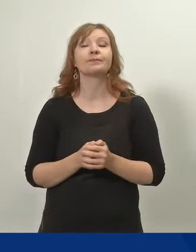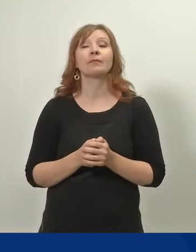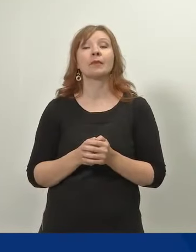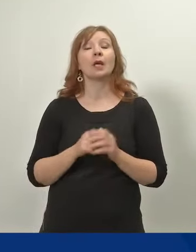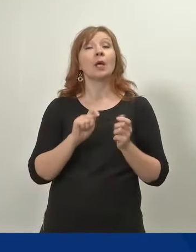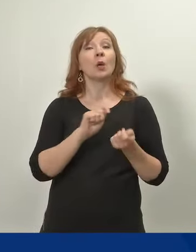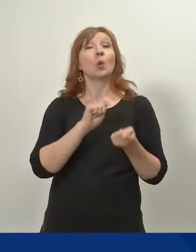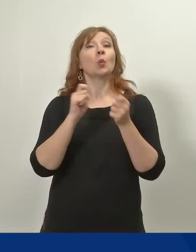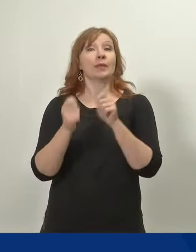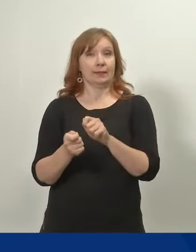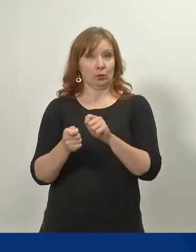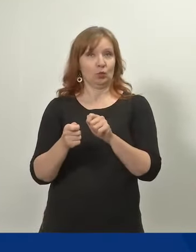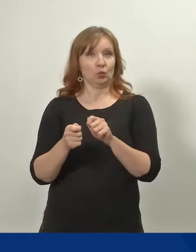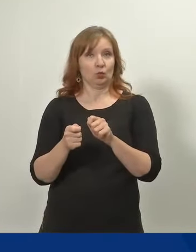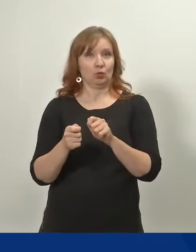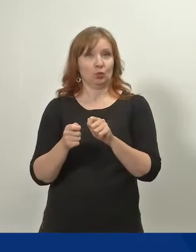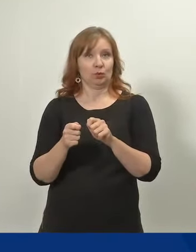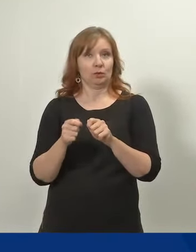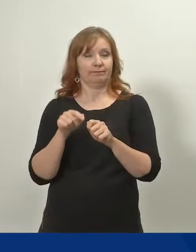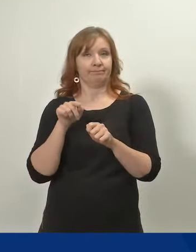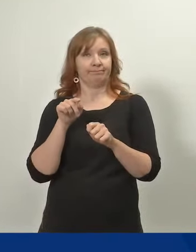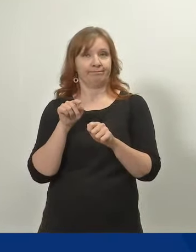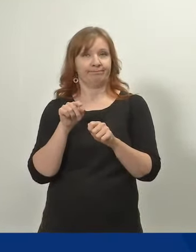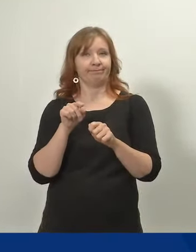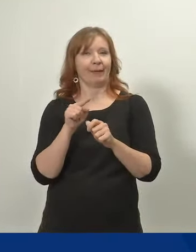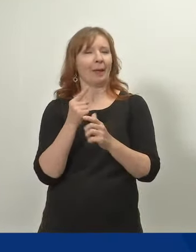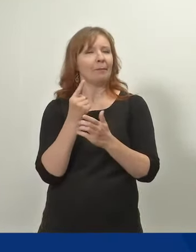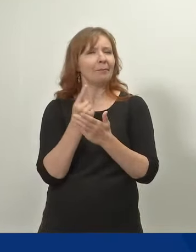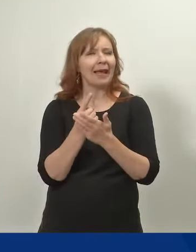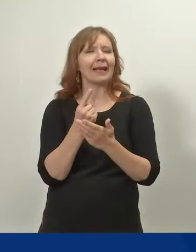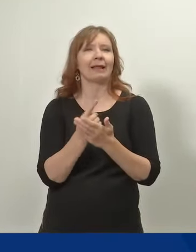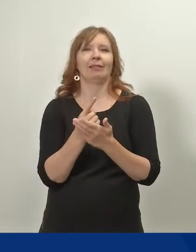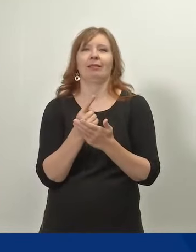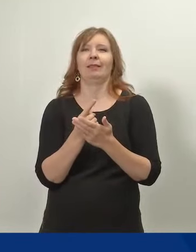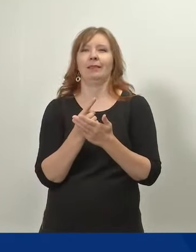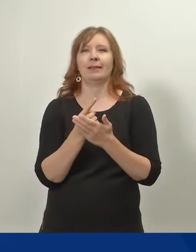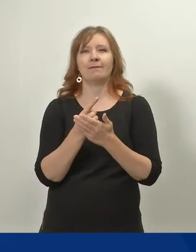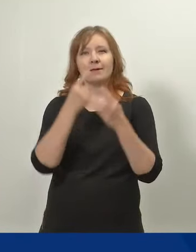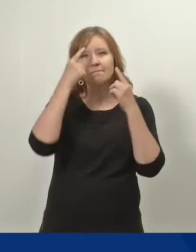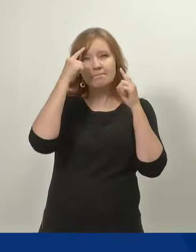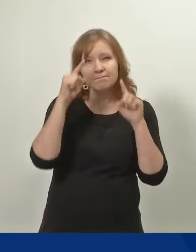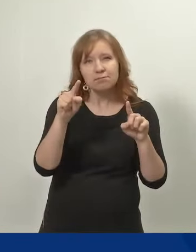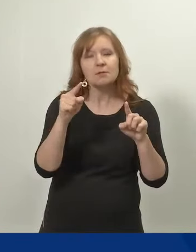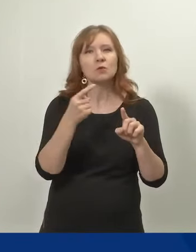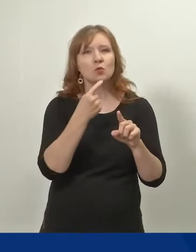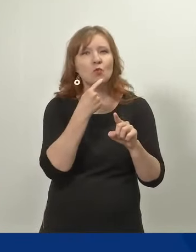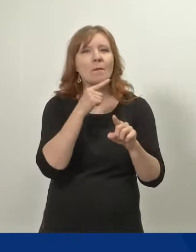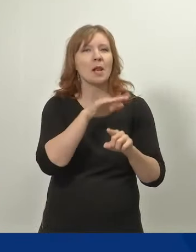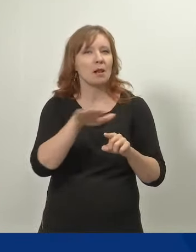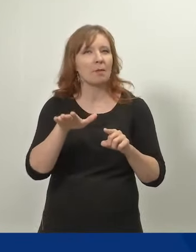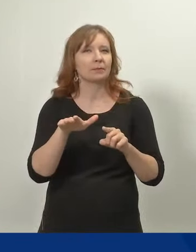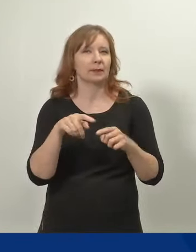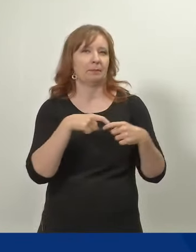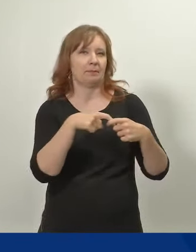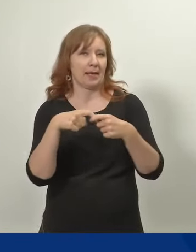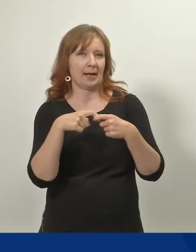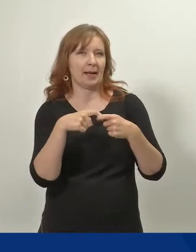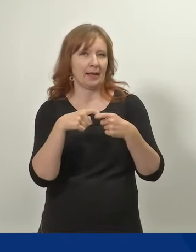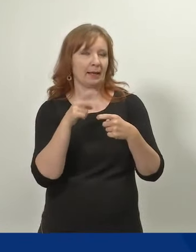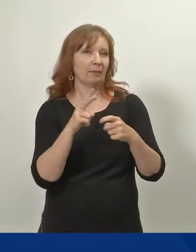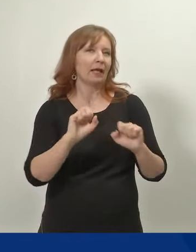Uudistus on siis merkittävä panostus suomalaisiin lapsiperheisiin ja niihin